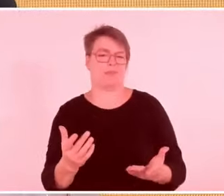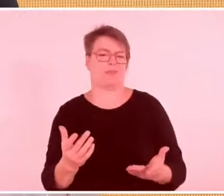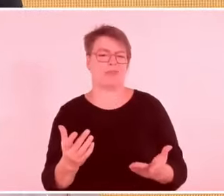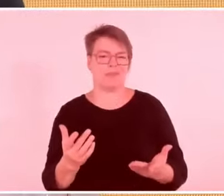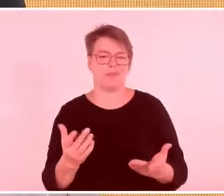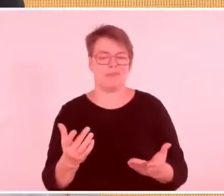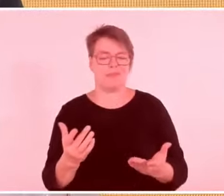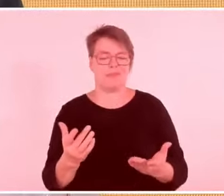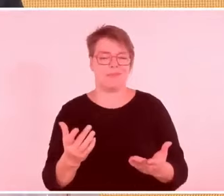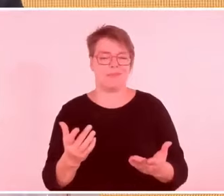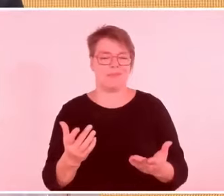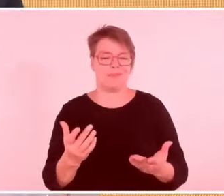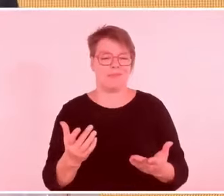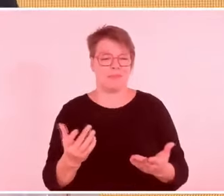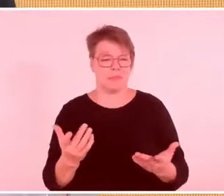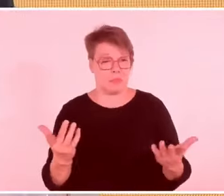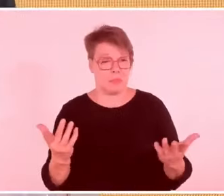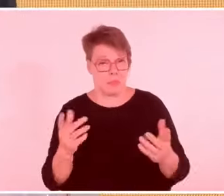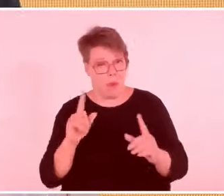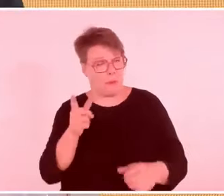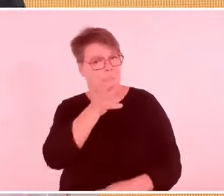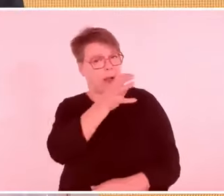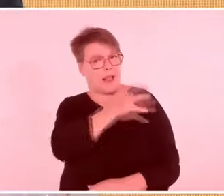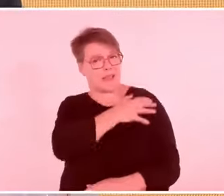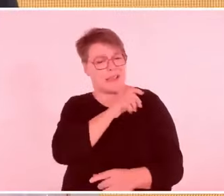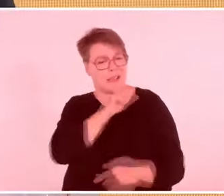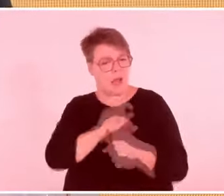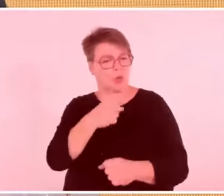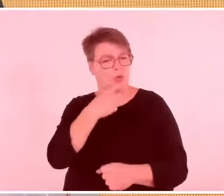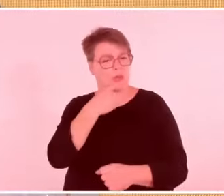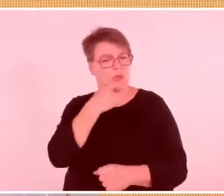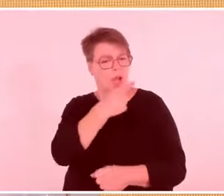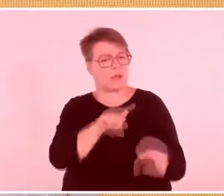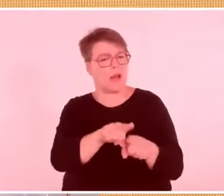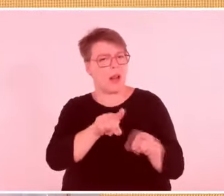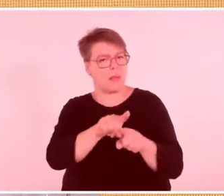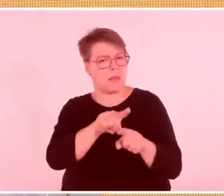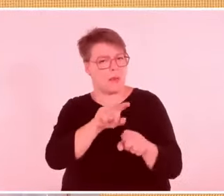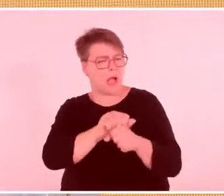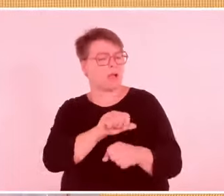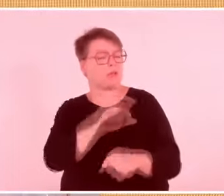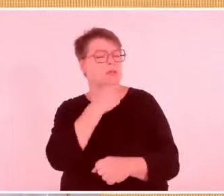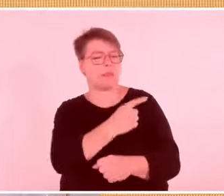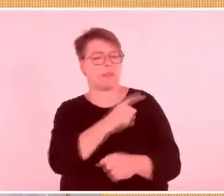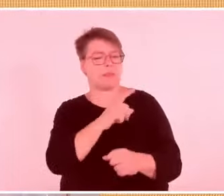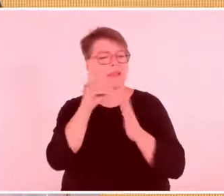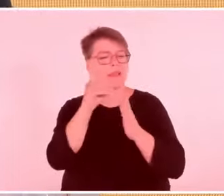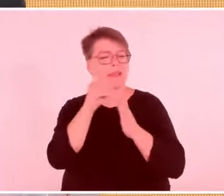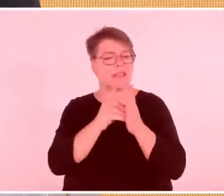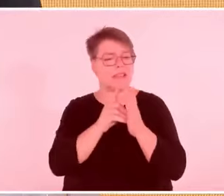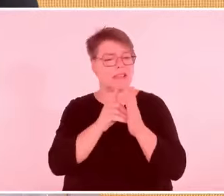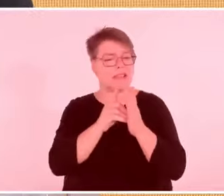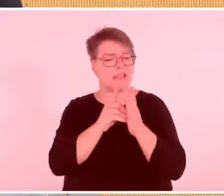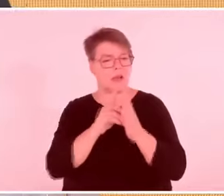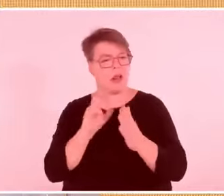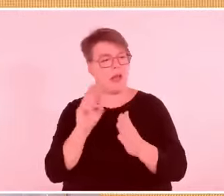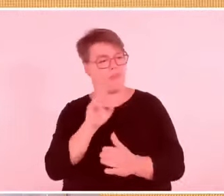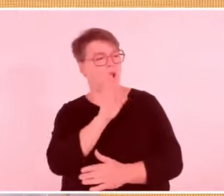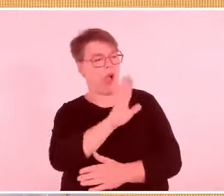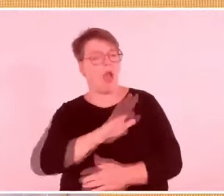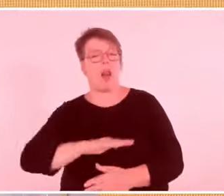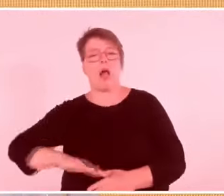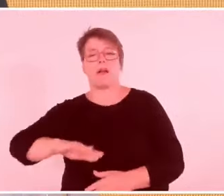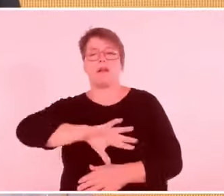wer ihr Land stiehlt und wer ihnen die elementaren Rechte vorenthält. Und ich möchte ihre